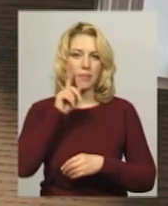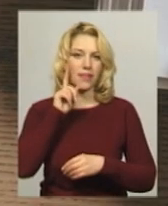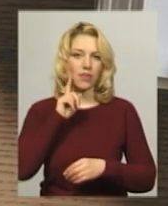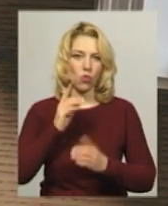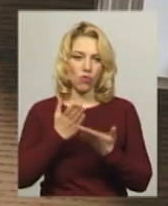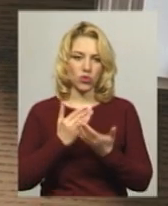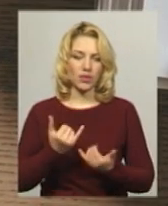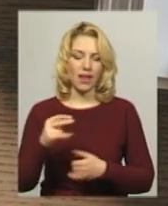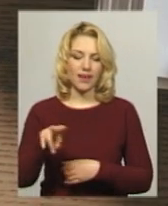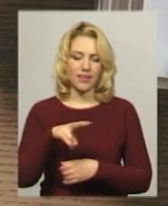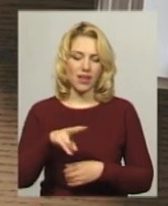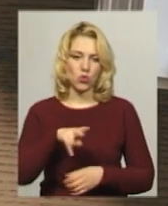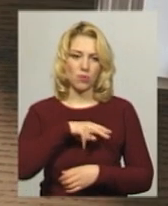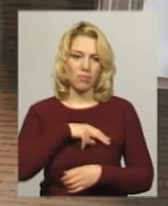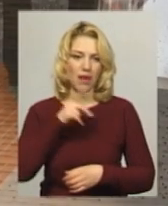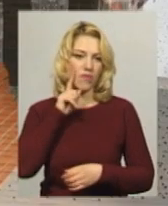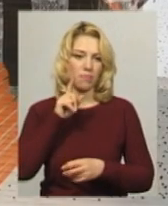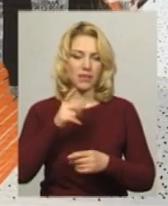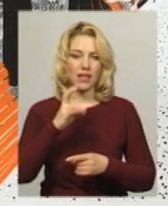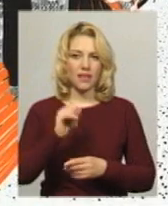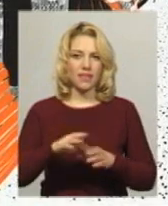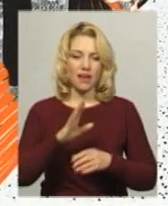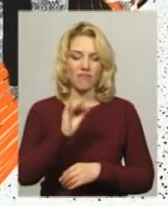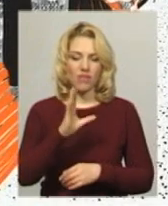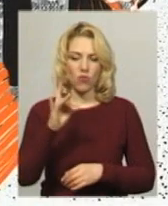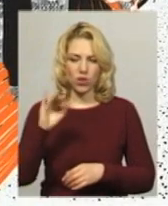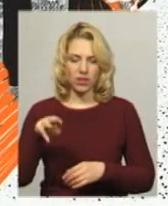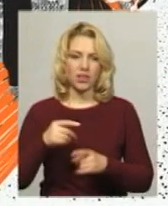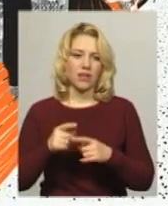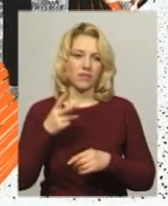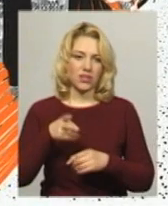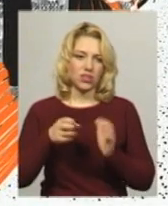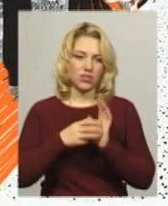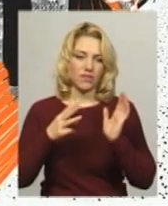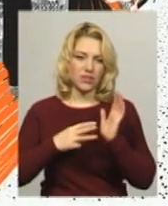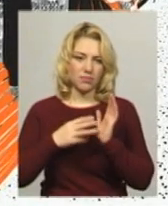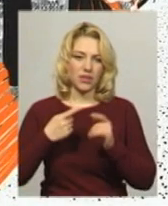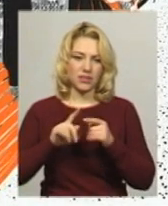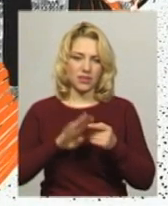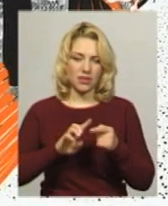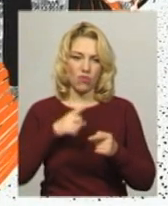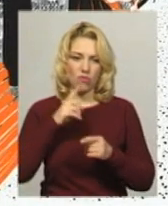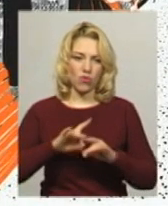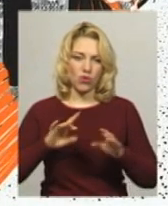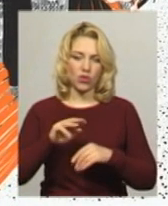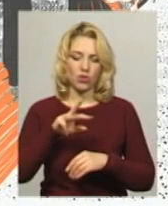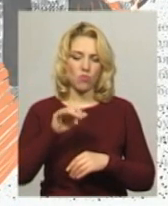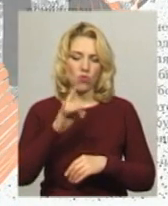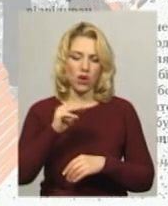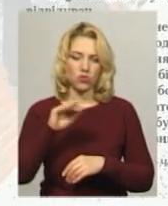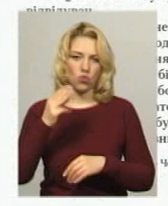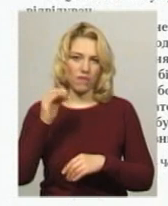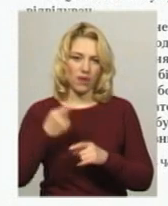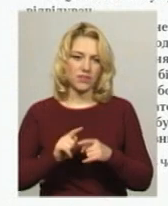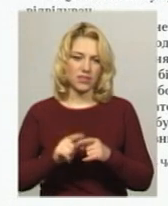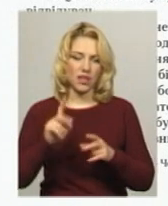на літературні премії підлітків на виворі-2018». Про це каже членкиня журі премії Юлія Мурашова. За її словами, у цій